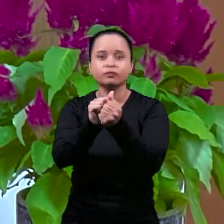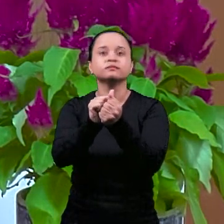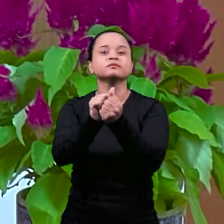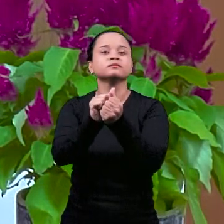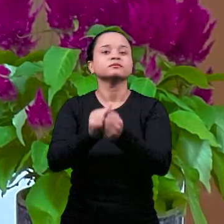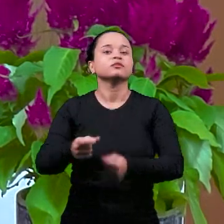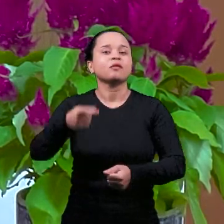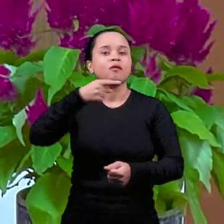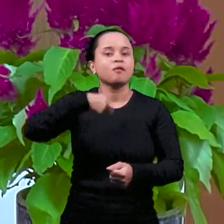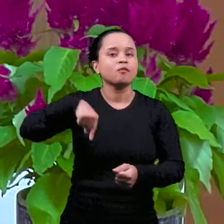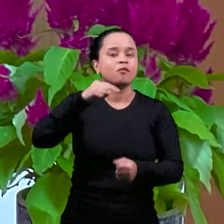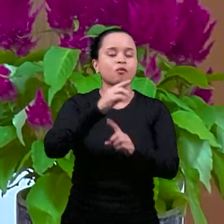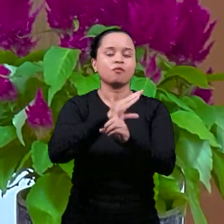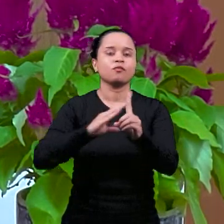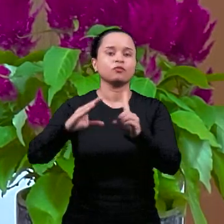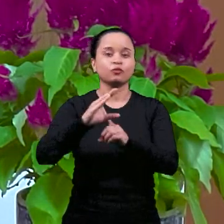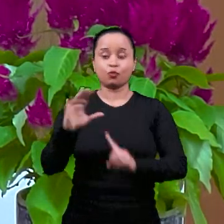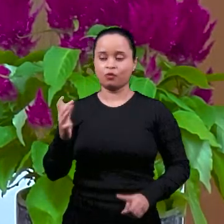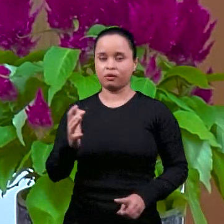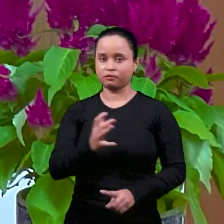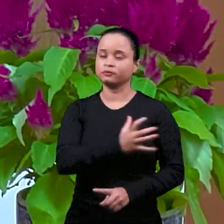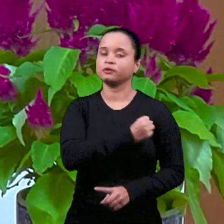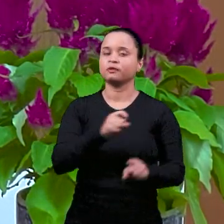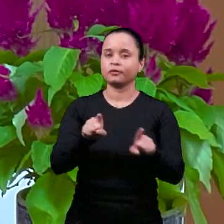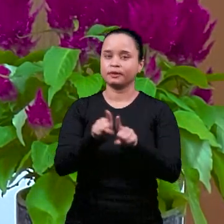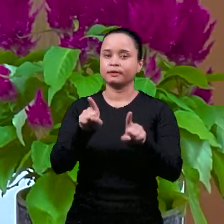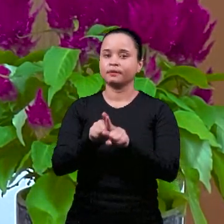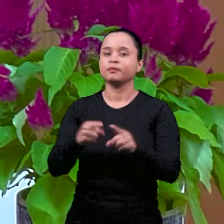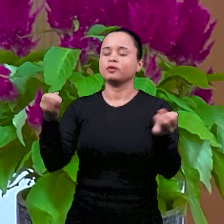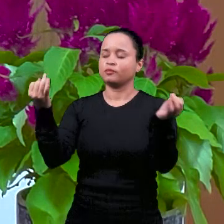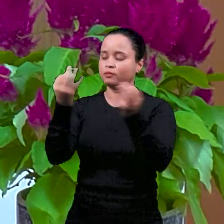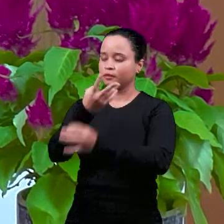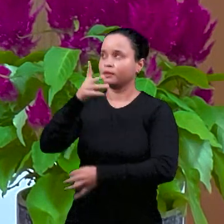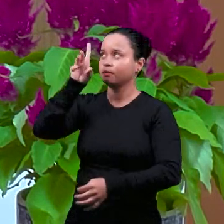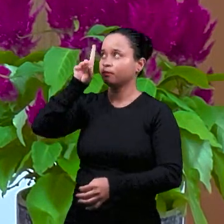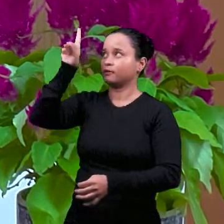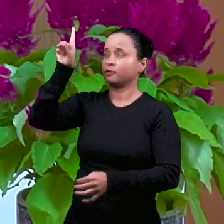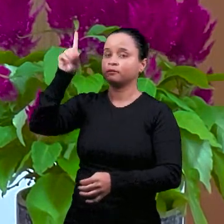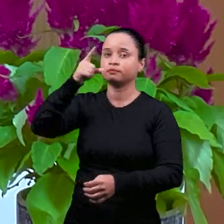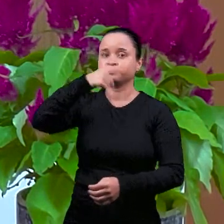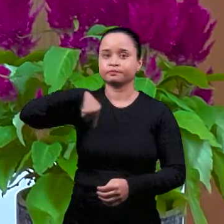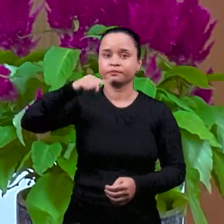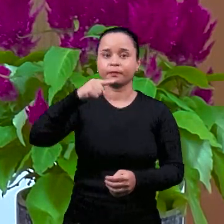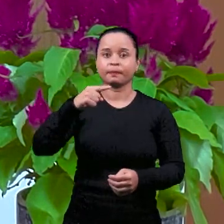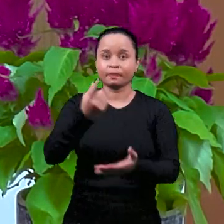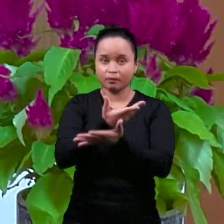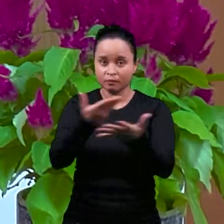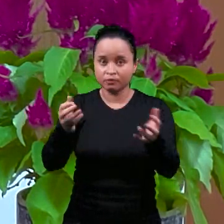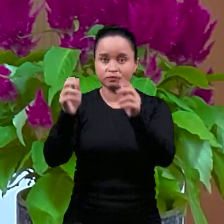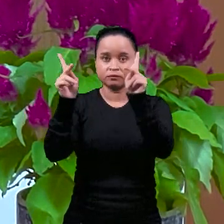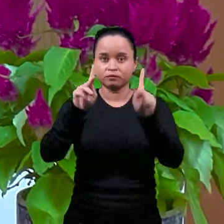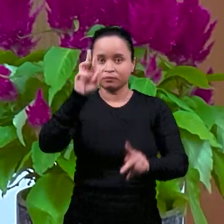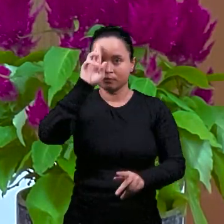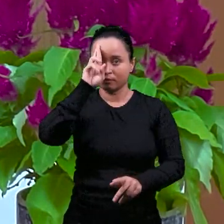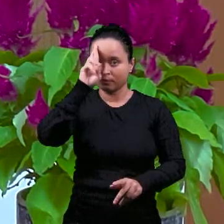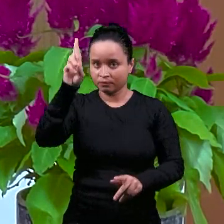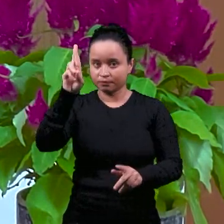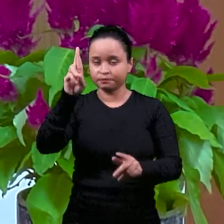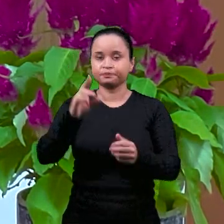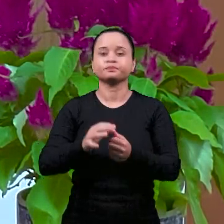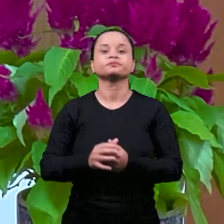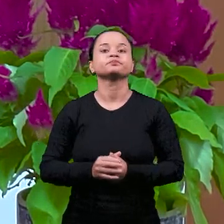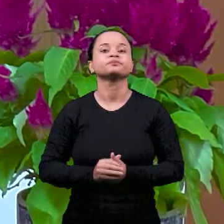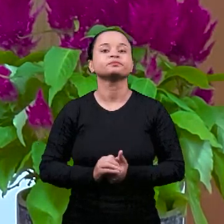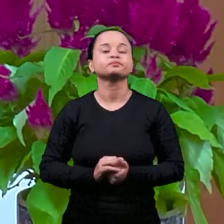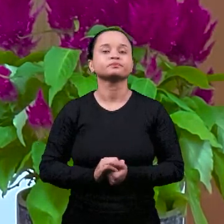этом богослужении, поклонения, прославления Господа, Бога нашего. Я всех приветствую миром Божьим.